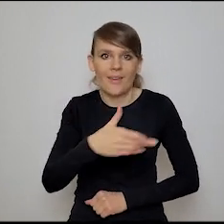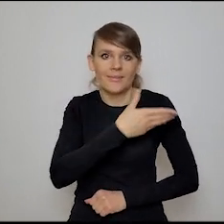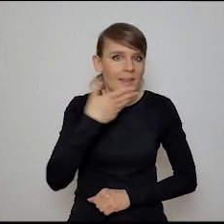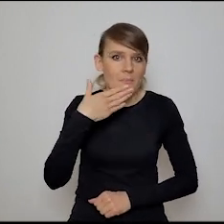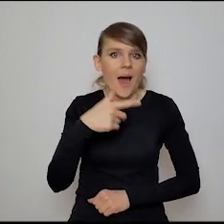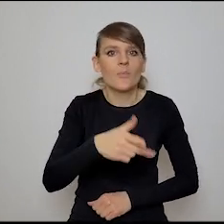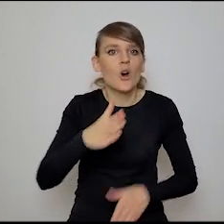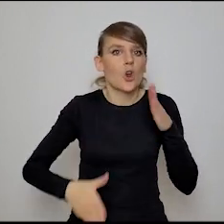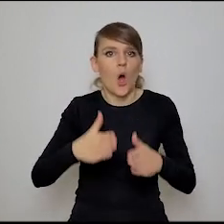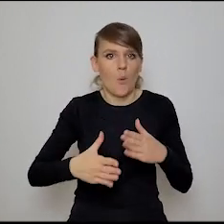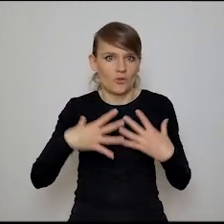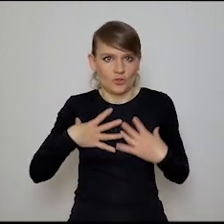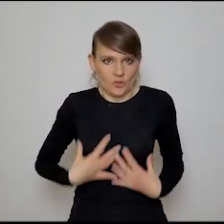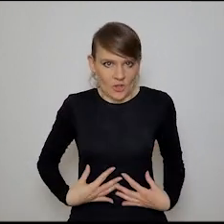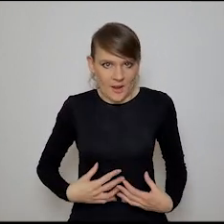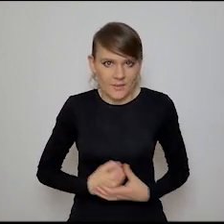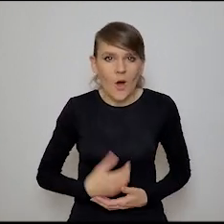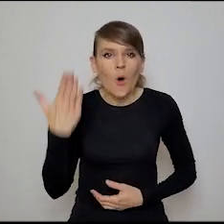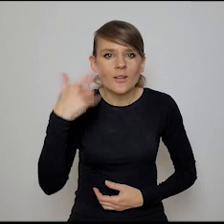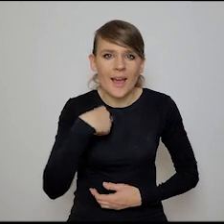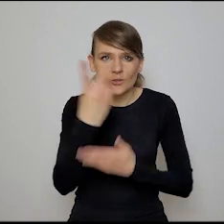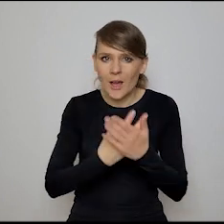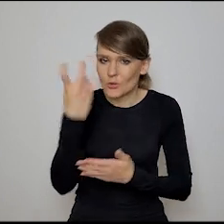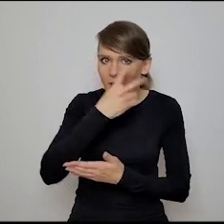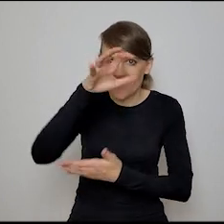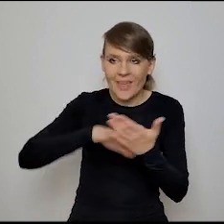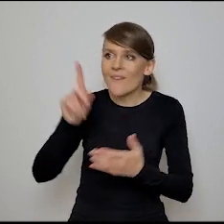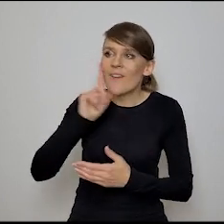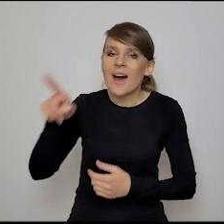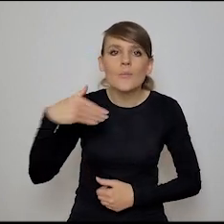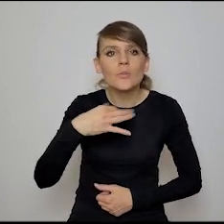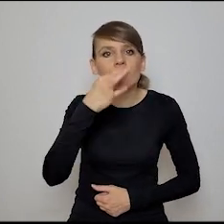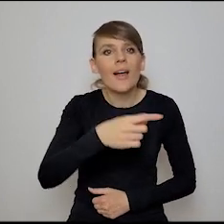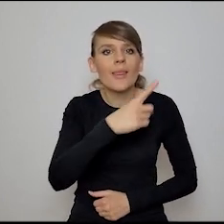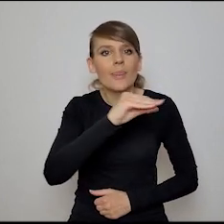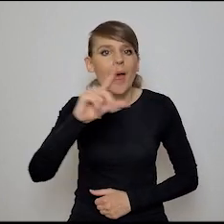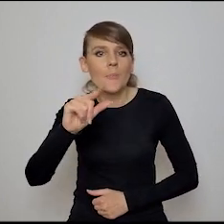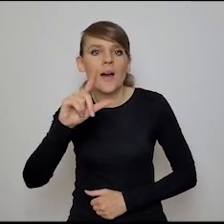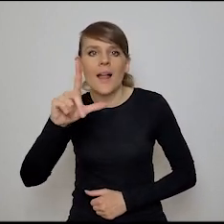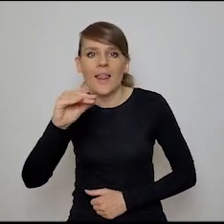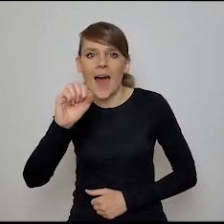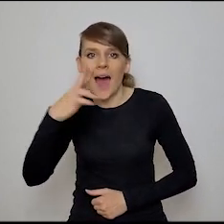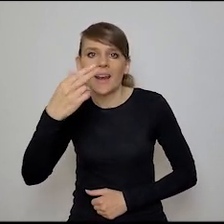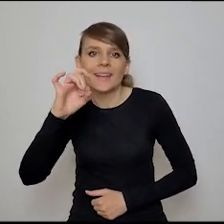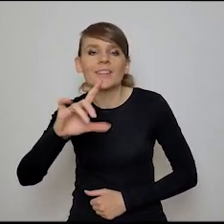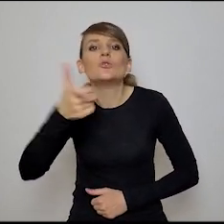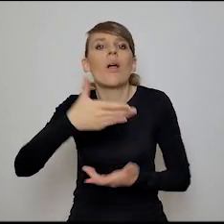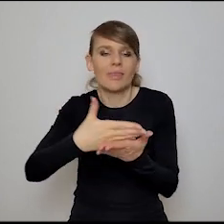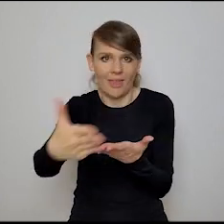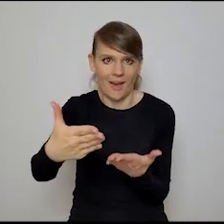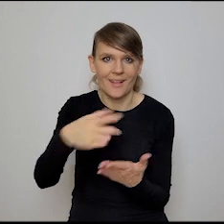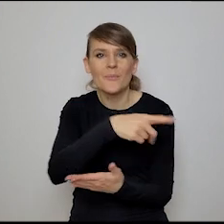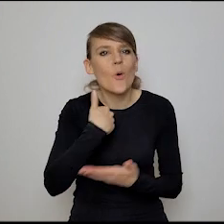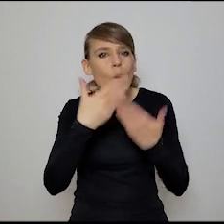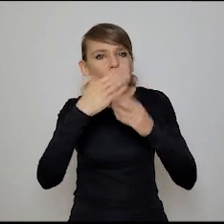ucieleśnionej robotyki. Zresztą ostatnio czytałam, słuchaj, bardzo ciekawy tekst, faceta, który zapytał, to co po deep learningu, bo pokazałeś to tu, wiesz, te sieci neuronowe